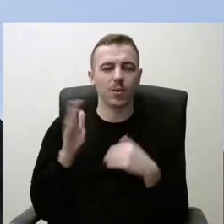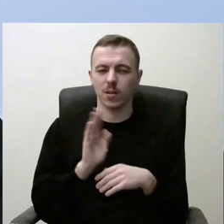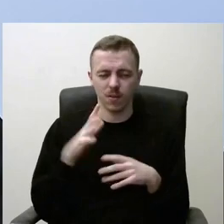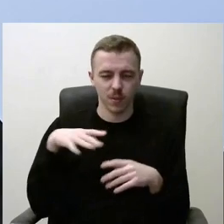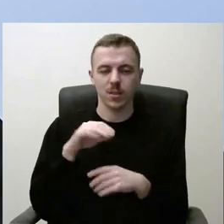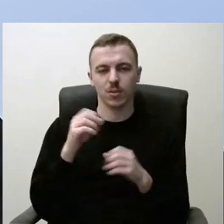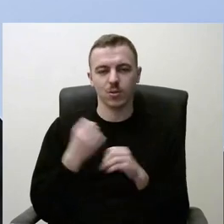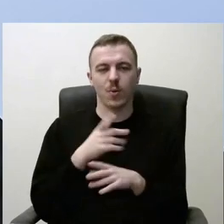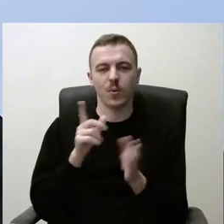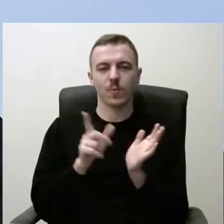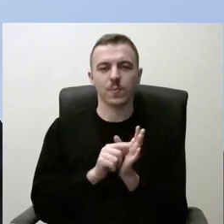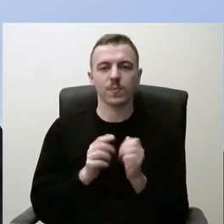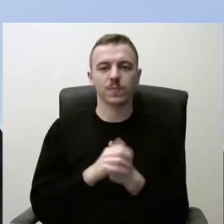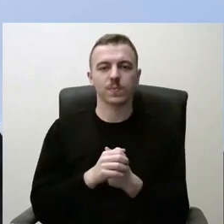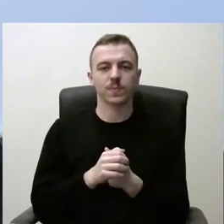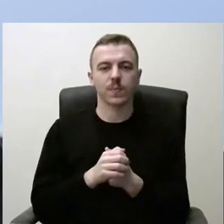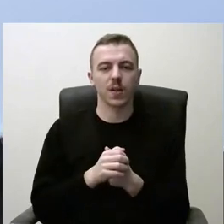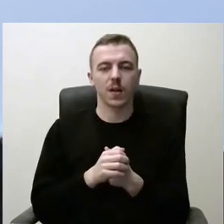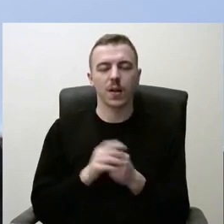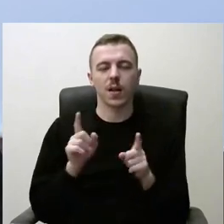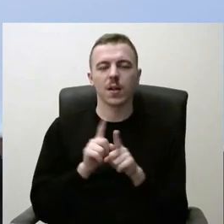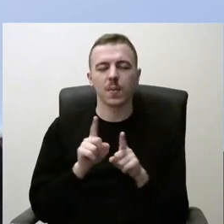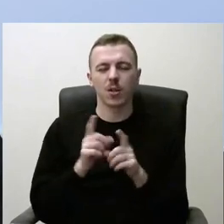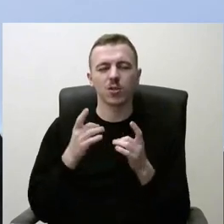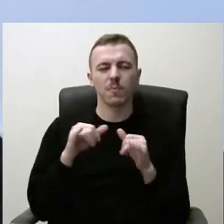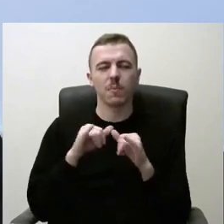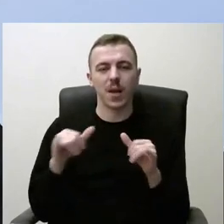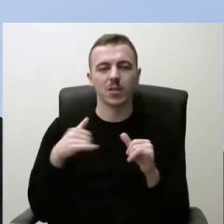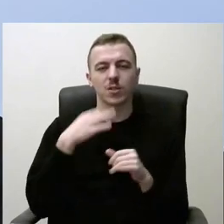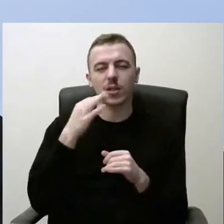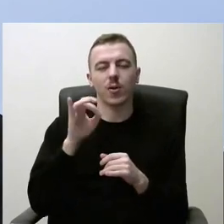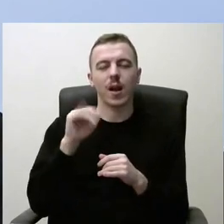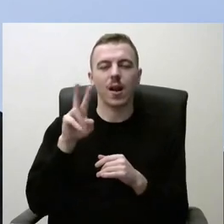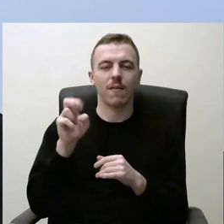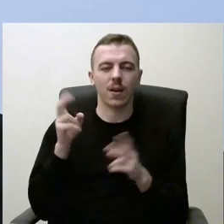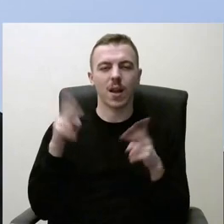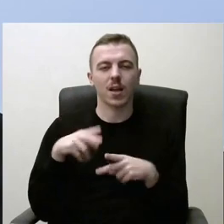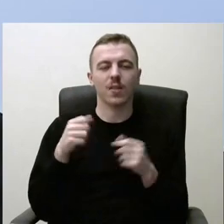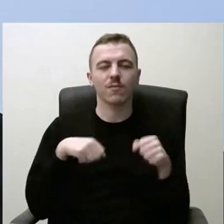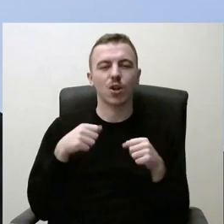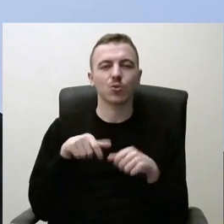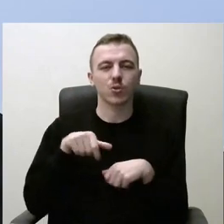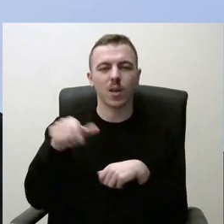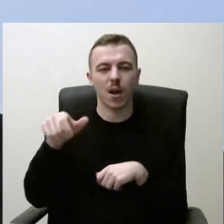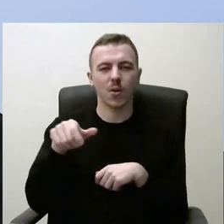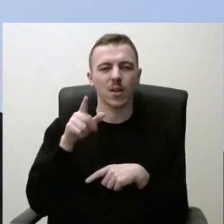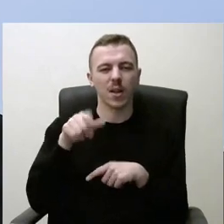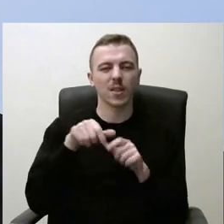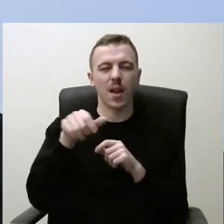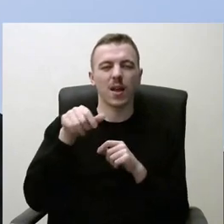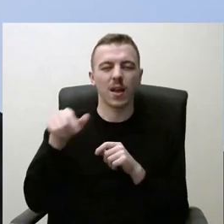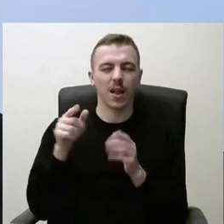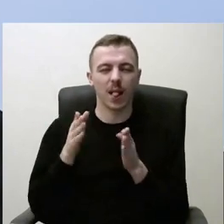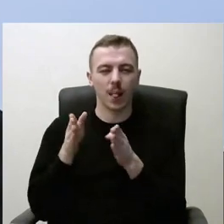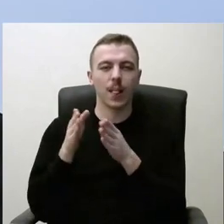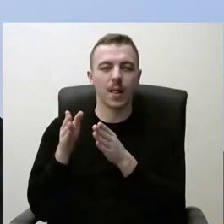ir toliau plėsti. Aš vis tik sakyčiau, kad garliavoj reikia. Dviračių tako. Vis tik ten tie takai, ta keliai